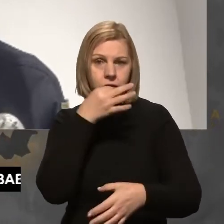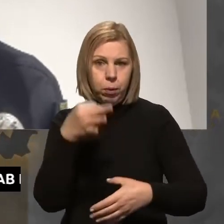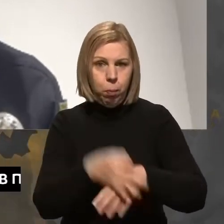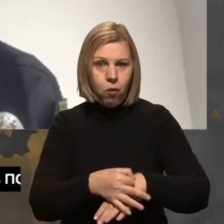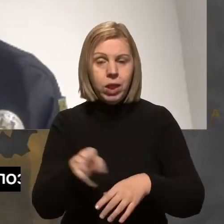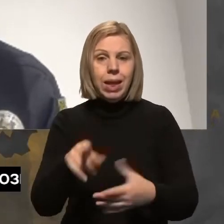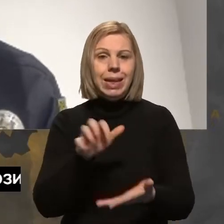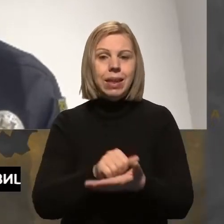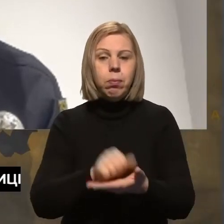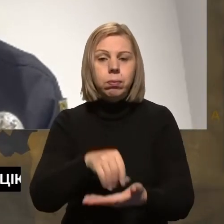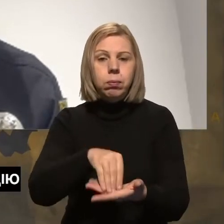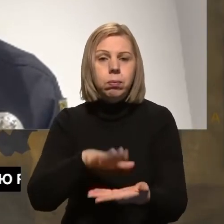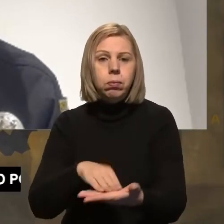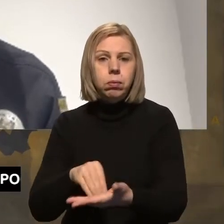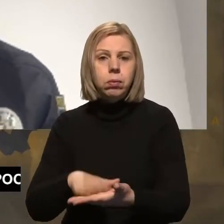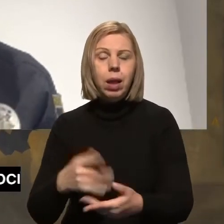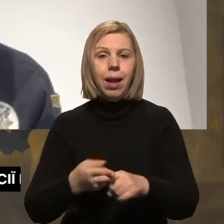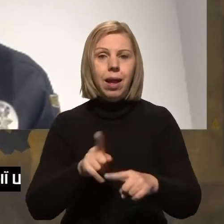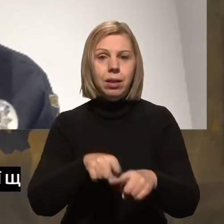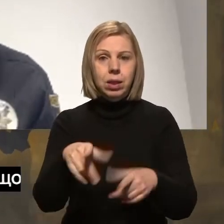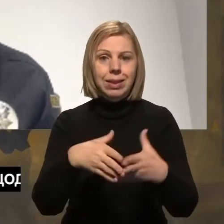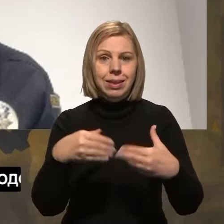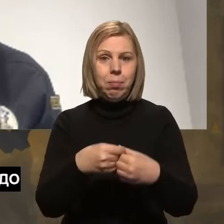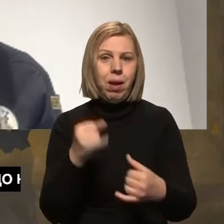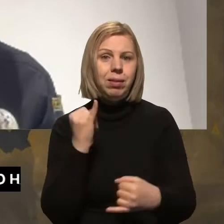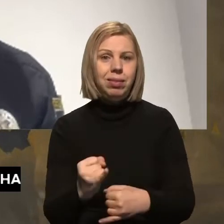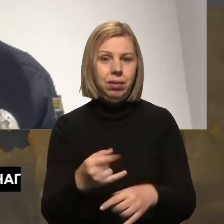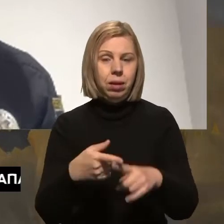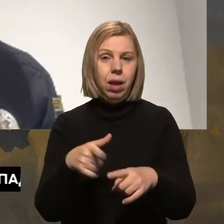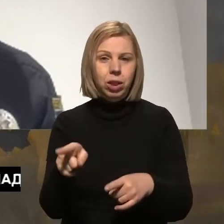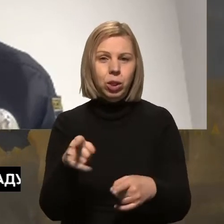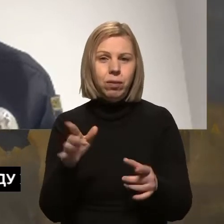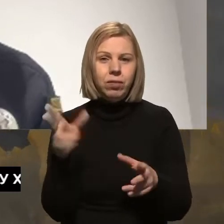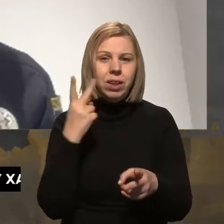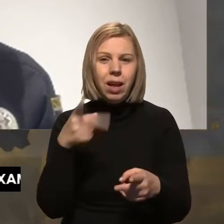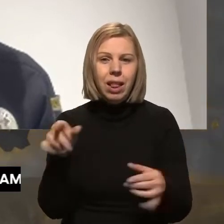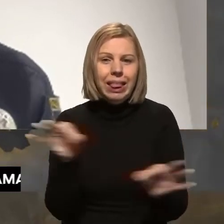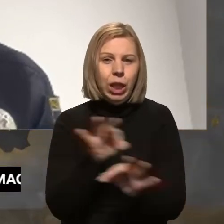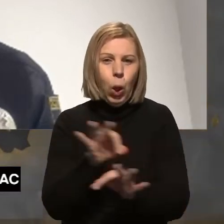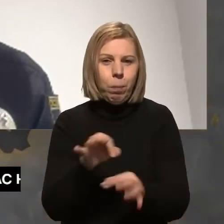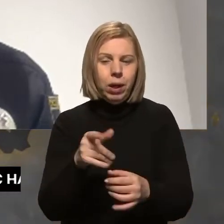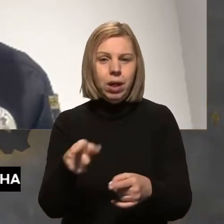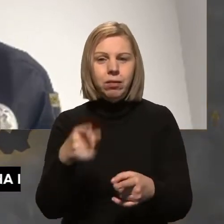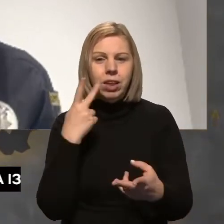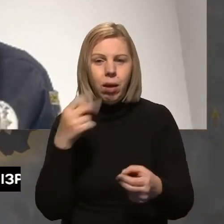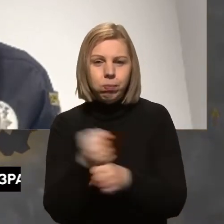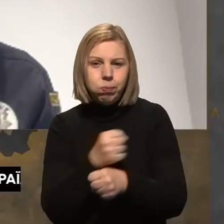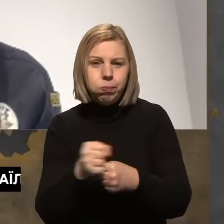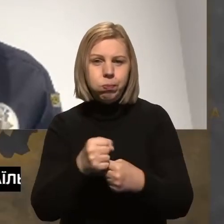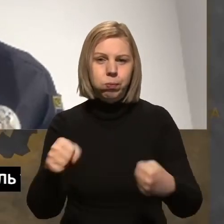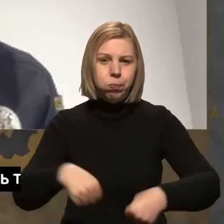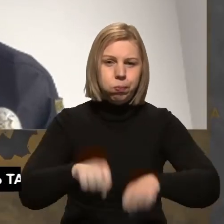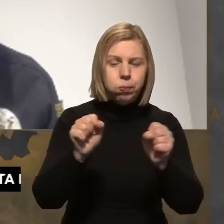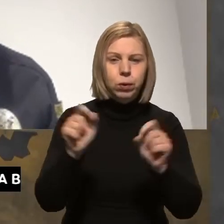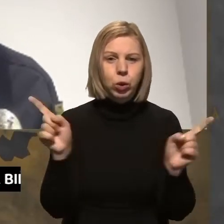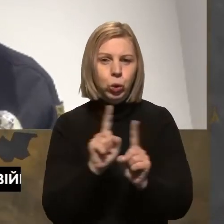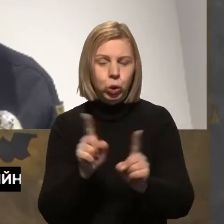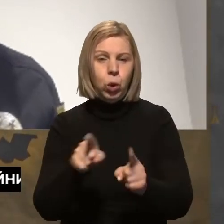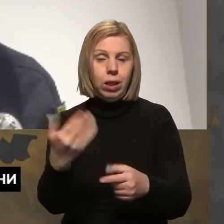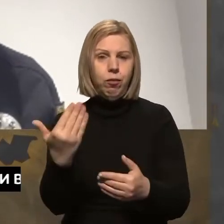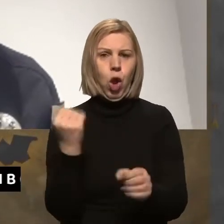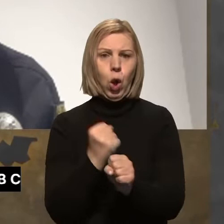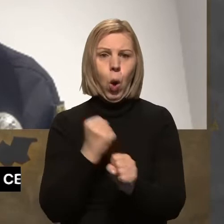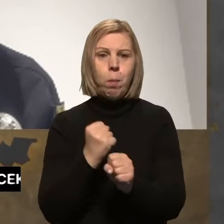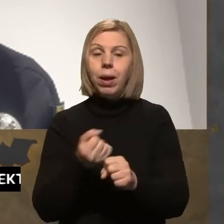займаються обліком ось таких родин, в яких спостерігається така криза, в яких зафіксоване насильство. Тобто їхня